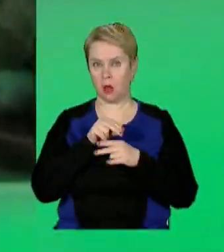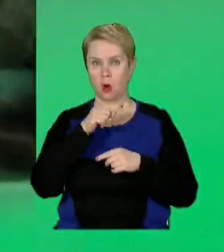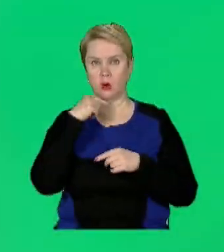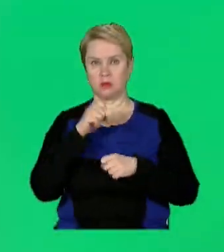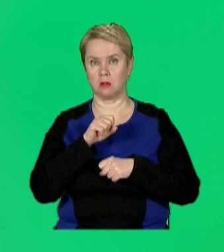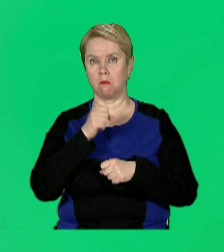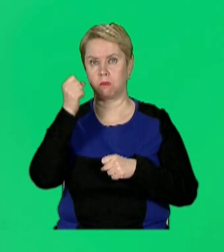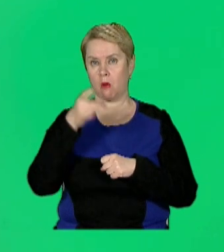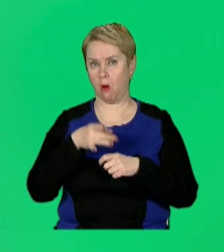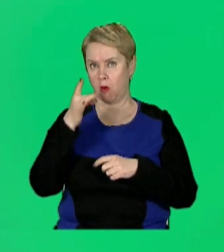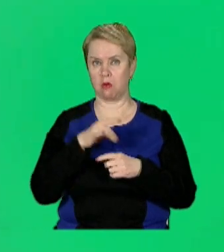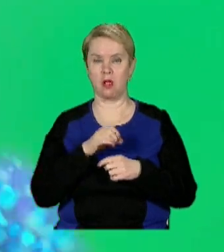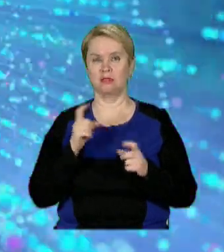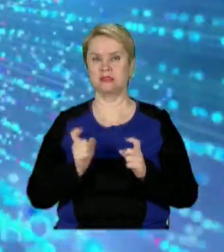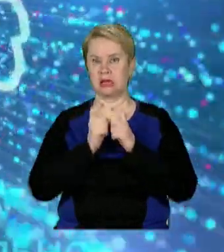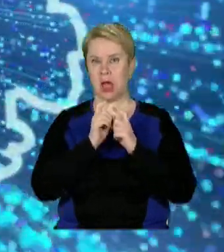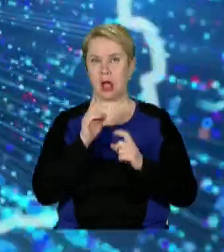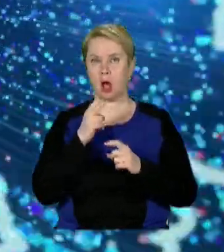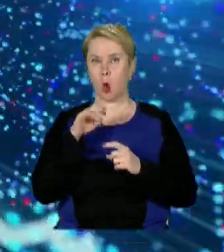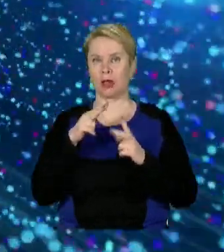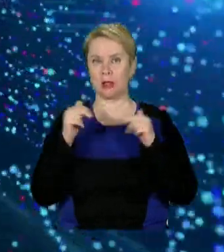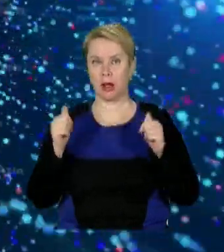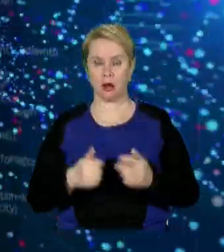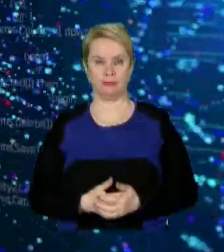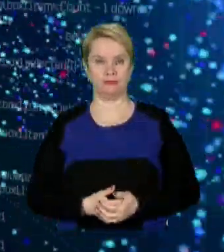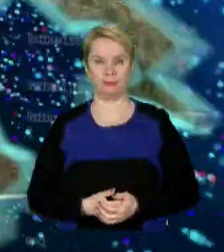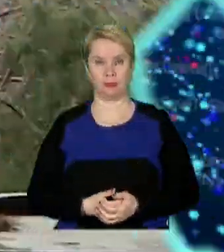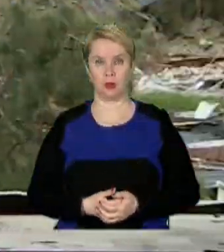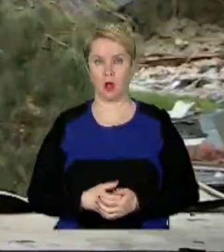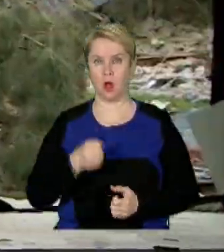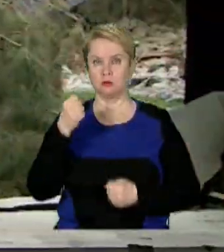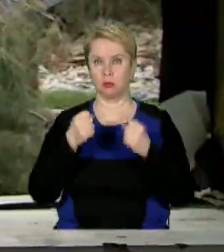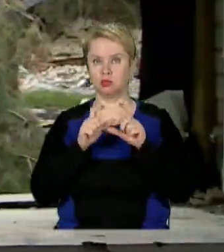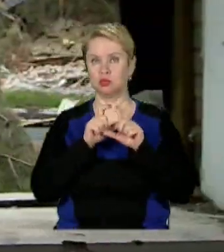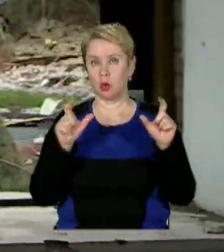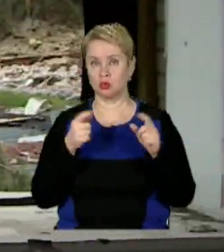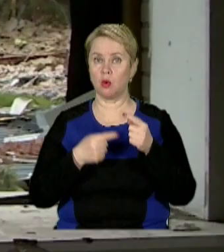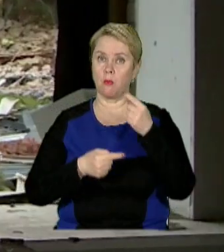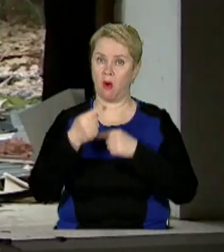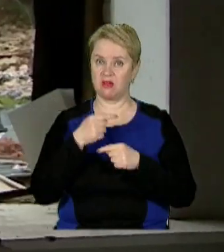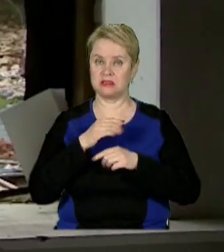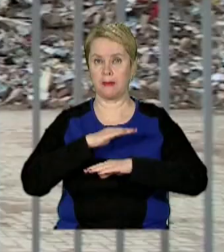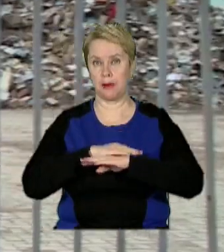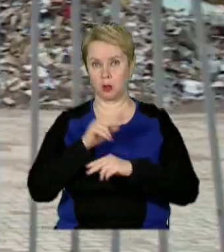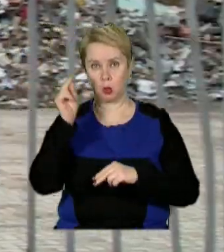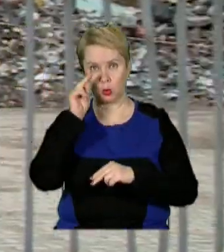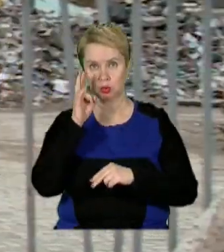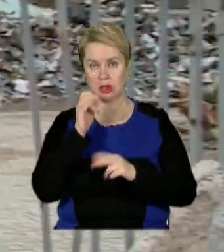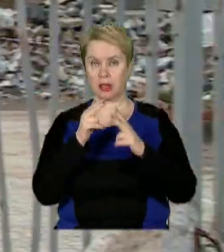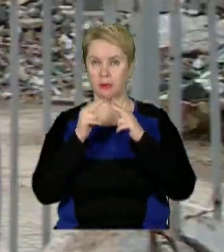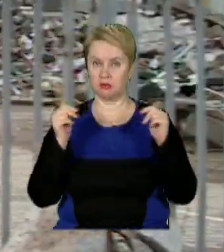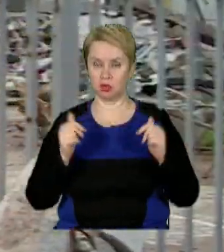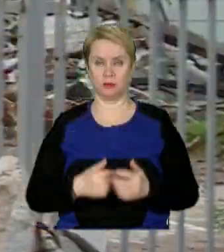російські бомби. Скандал у караоке Дніпра. І розбомблені школи. Чи повернуться за парти учні на